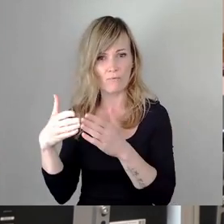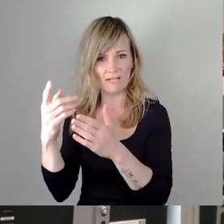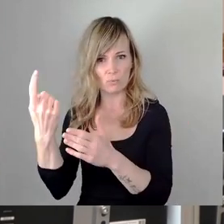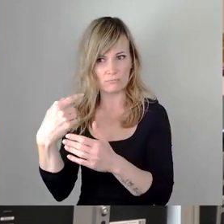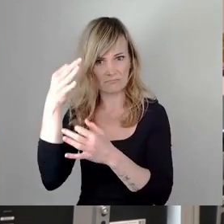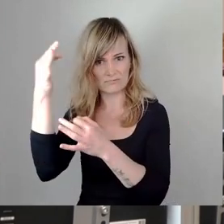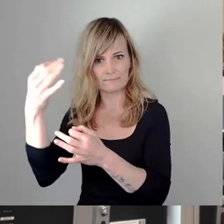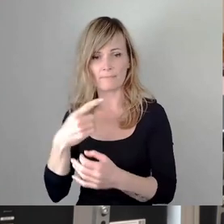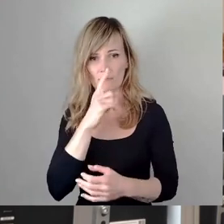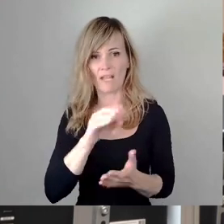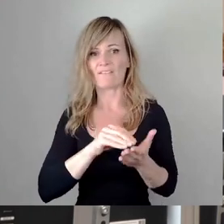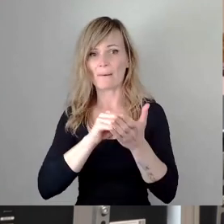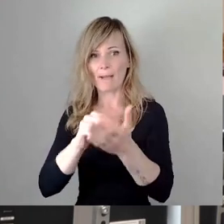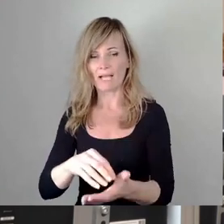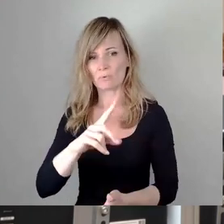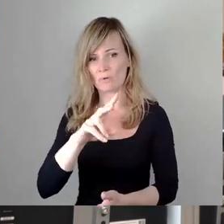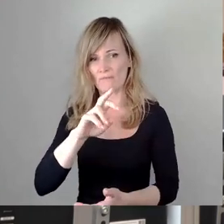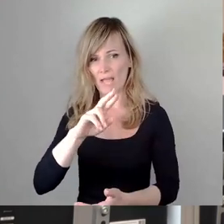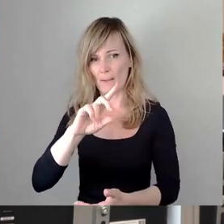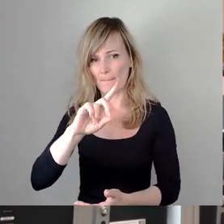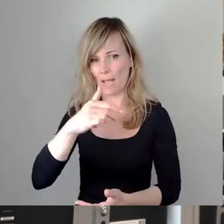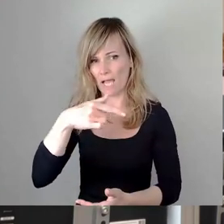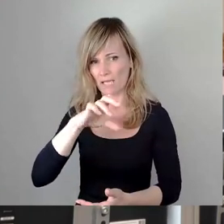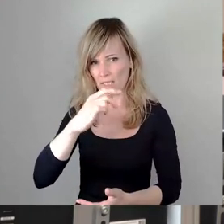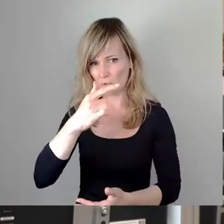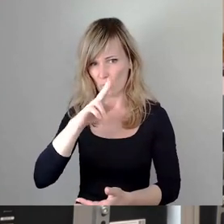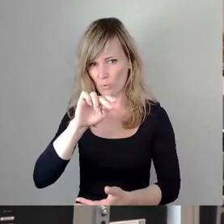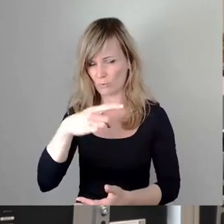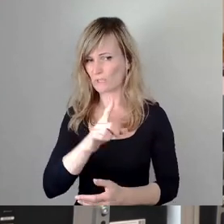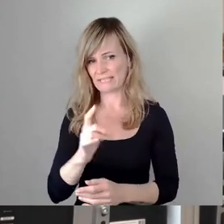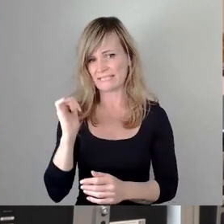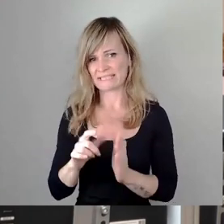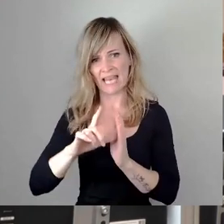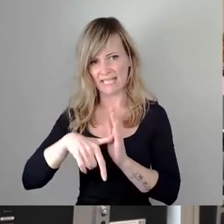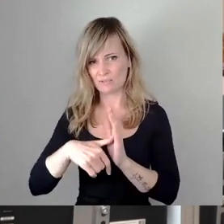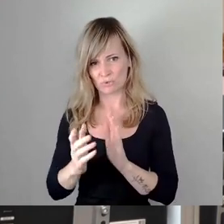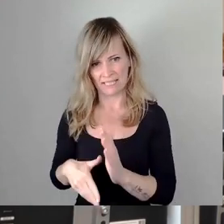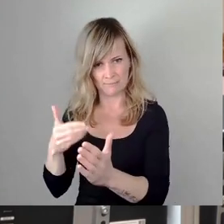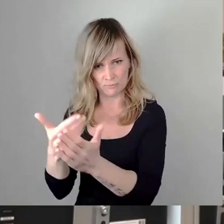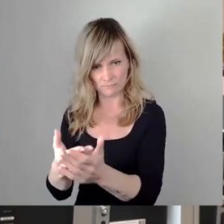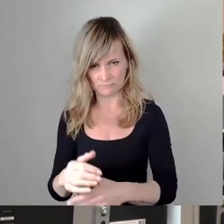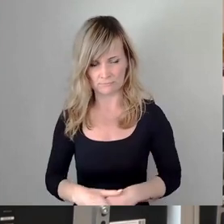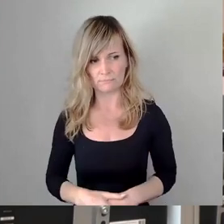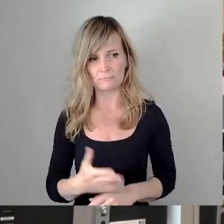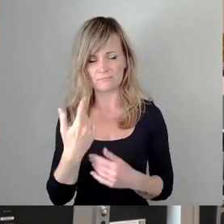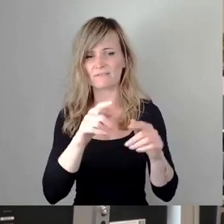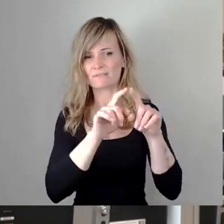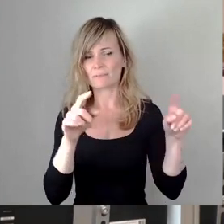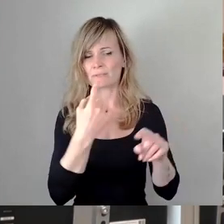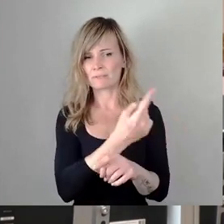eine Dienstleistungskonzession. Dazu gab es ja auch dieses Gutachten, was das Unternehmen dort erstellt hat. Allerdings